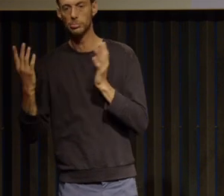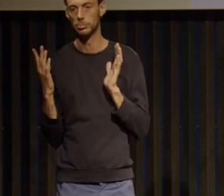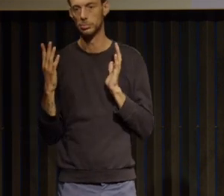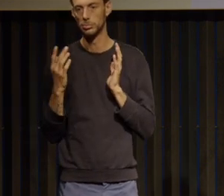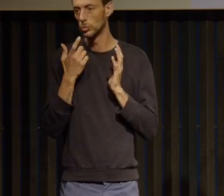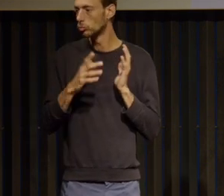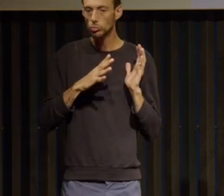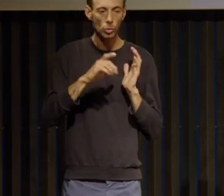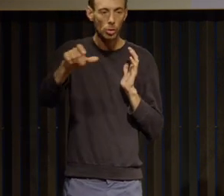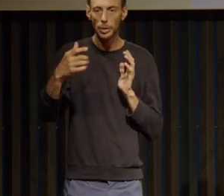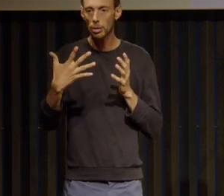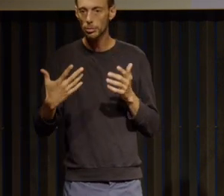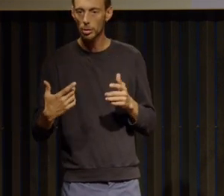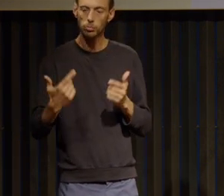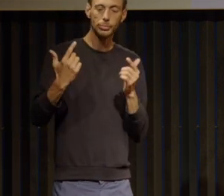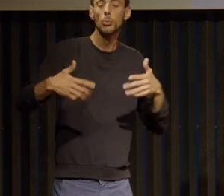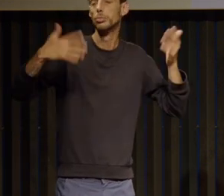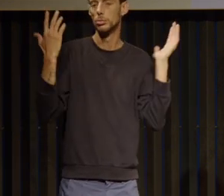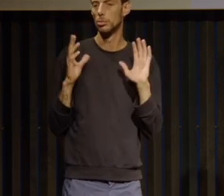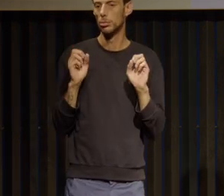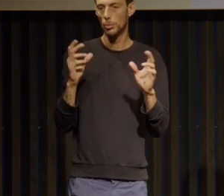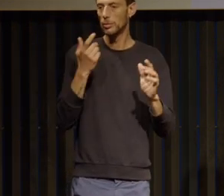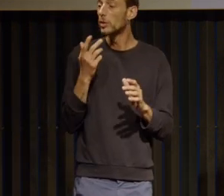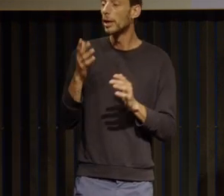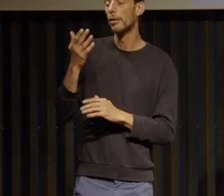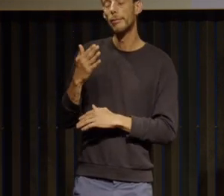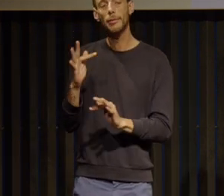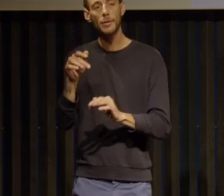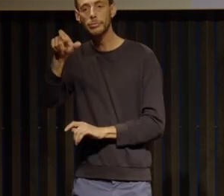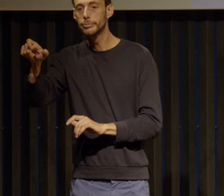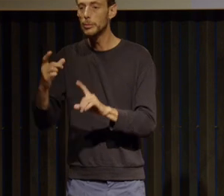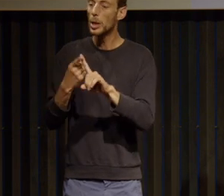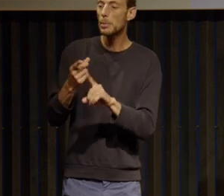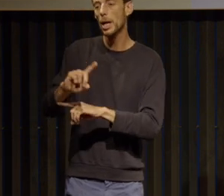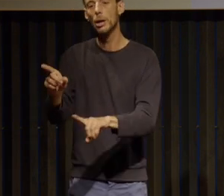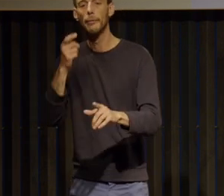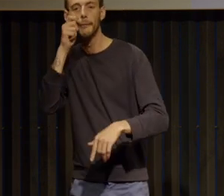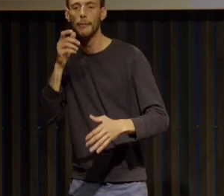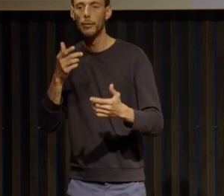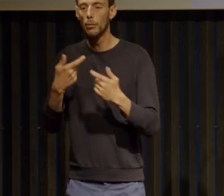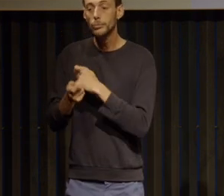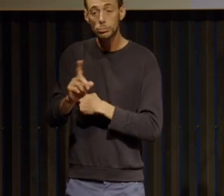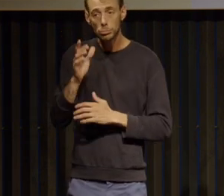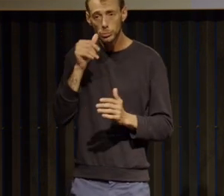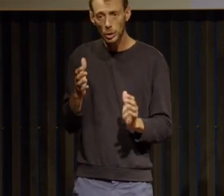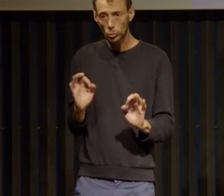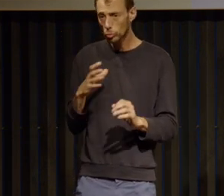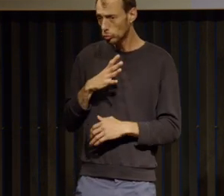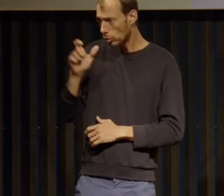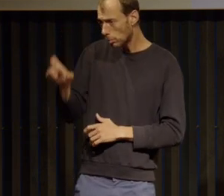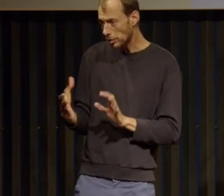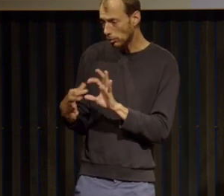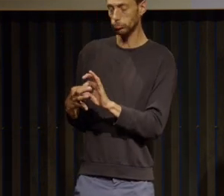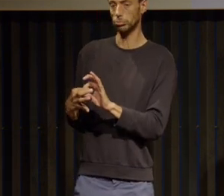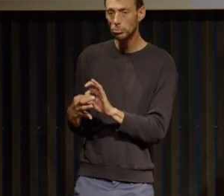c'est pas du tout une remise en question de l'expertise mais bon c'est vrai qu'avec des gens on accroche plus que d'autres et c'est vraiment important d'aller chercher ces